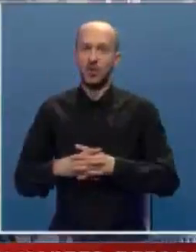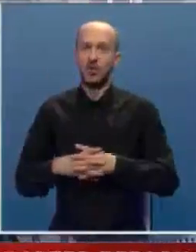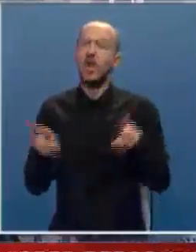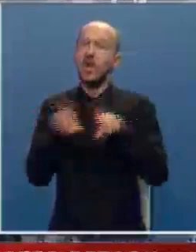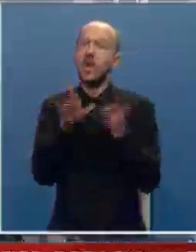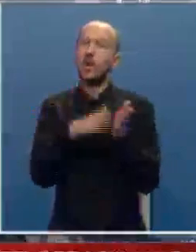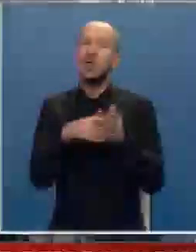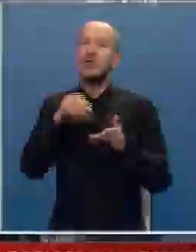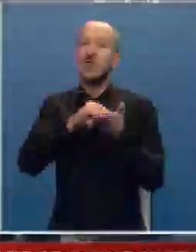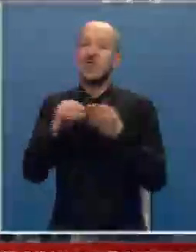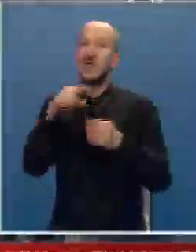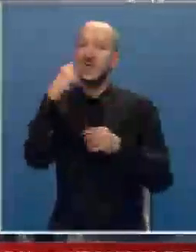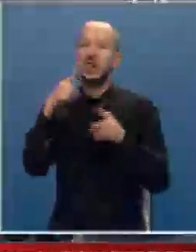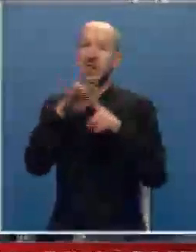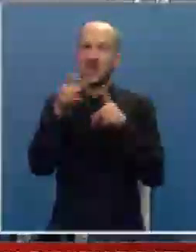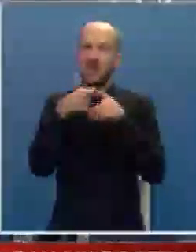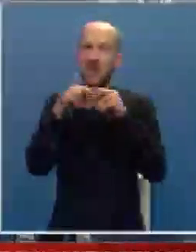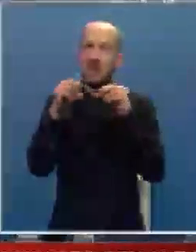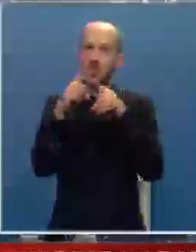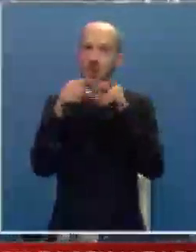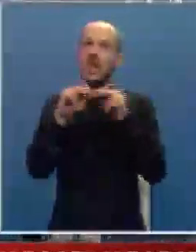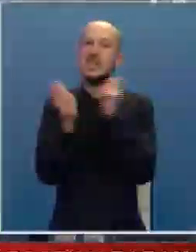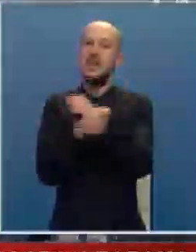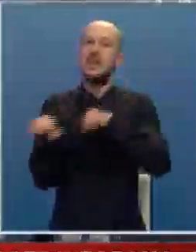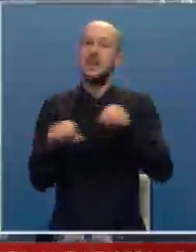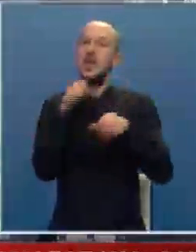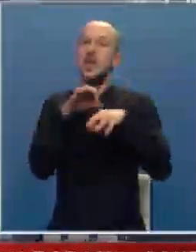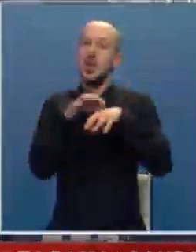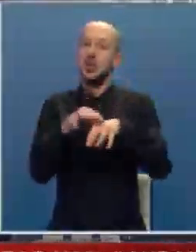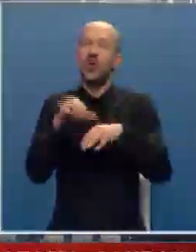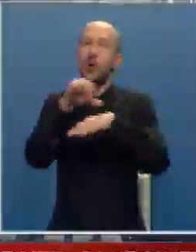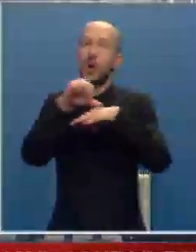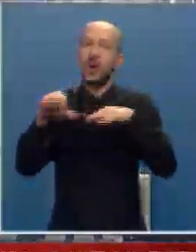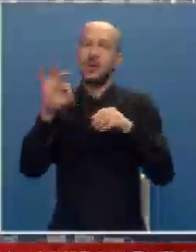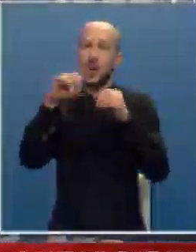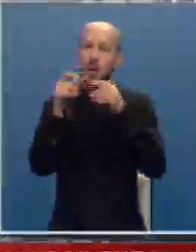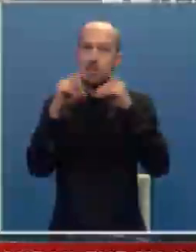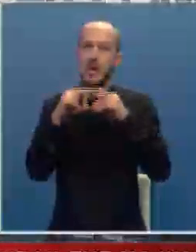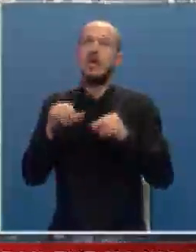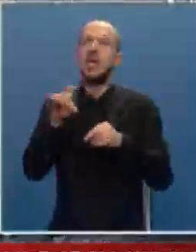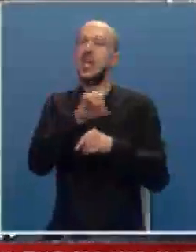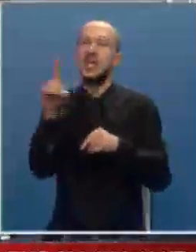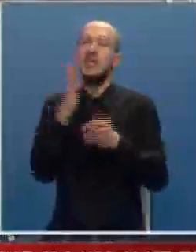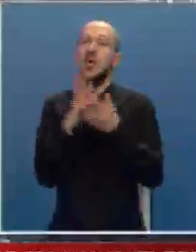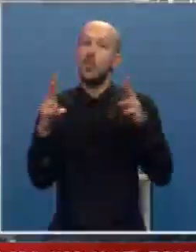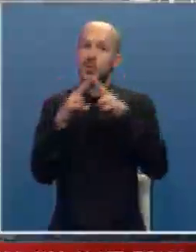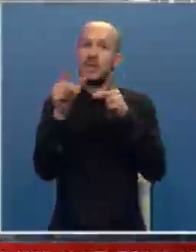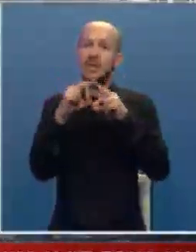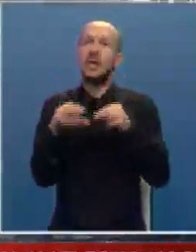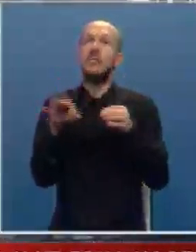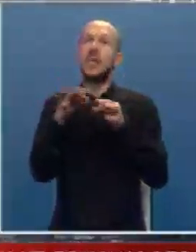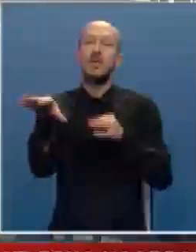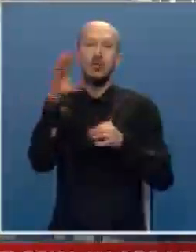Kao dokaz navedena je izjava Trifka Buhe, zamjenika direktora i šefa operacije OBA, da nije bio upoznat smjerama